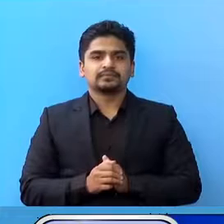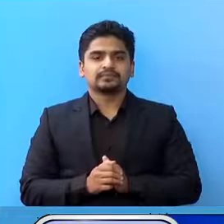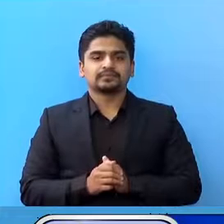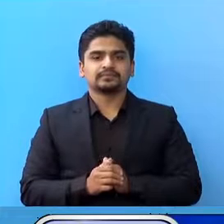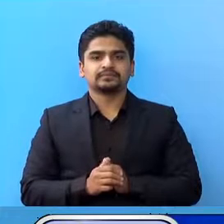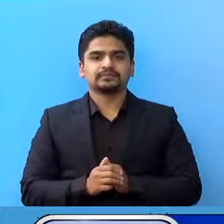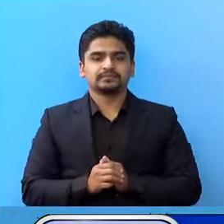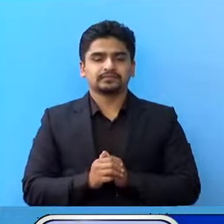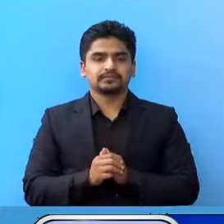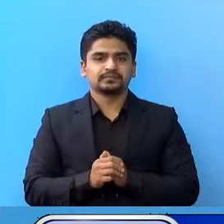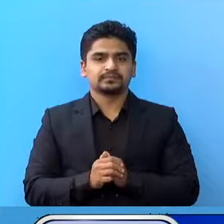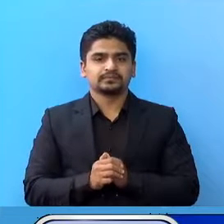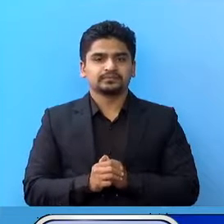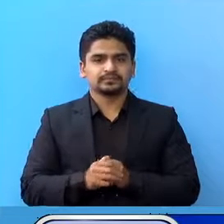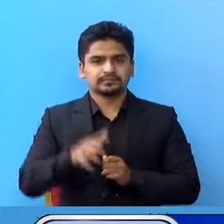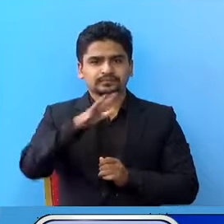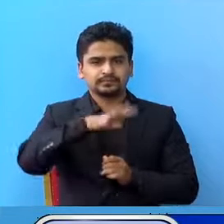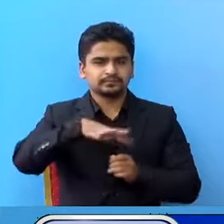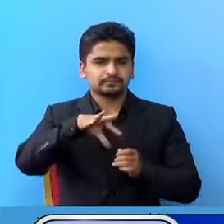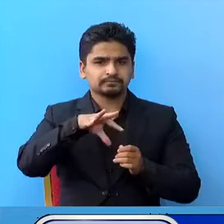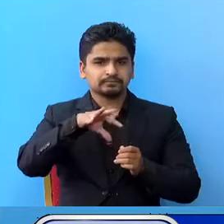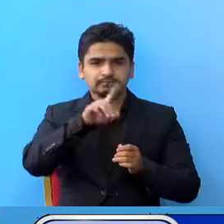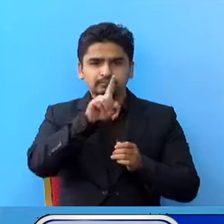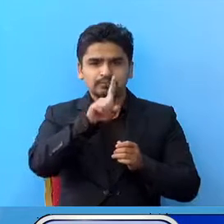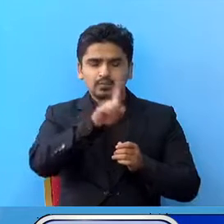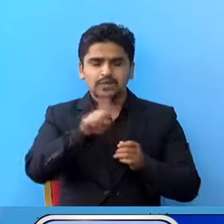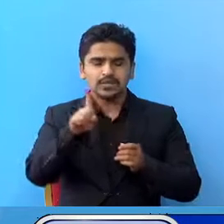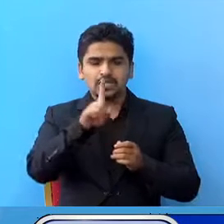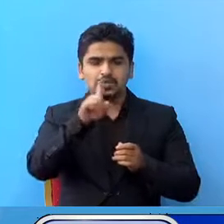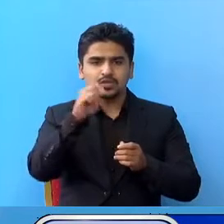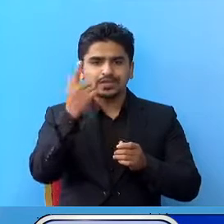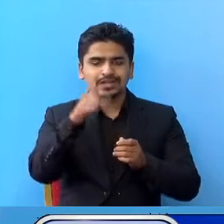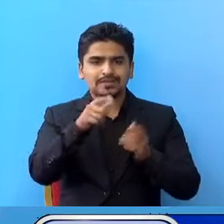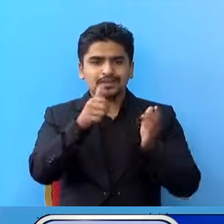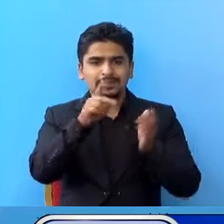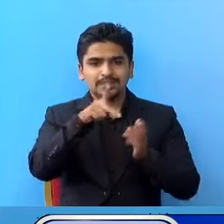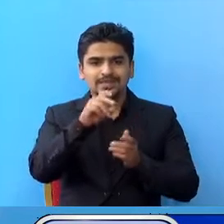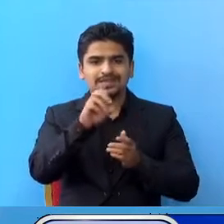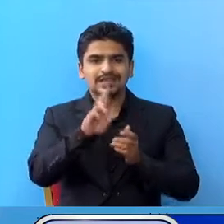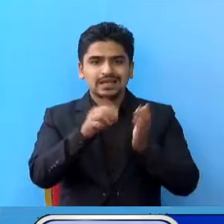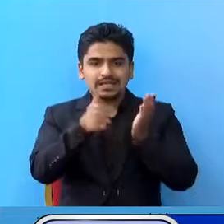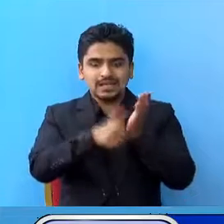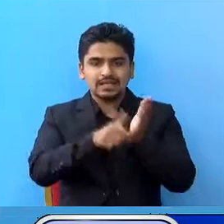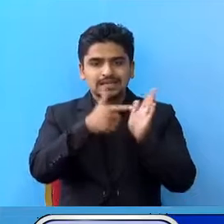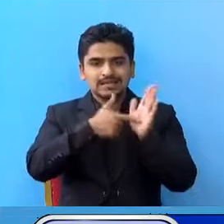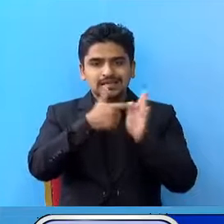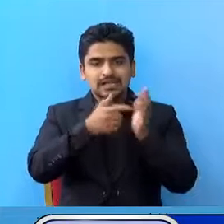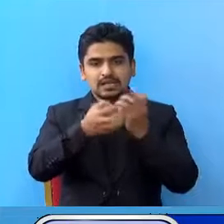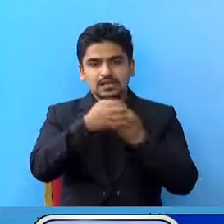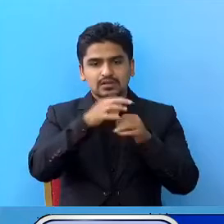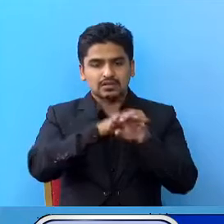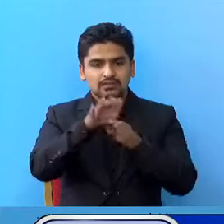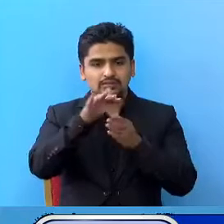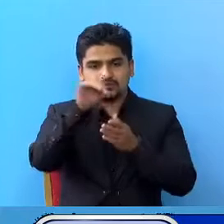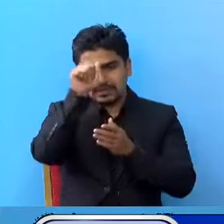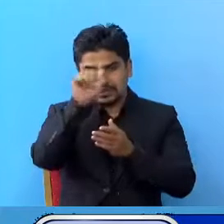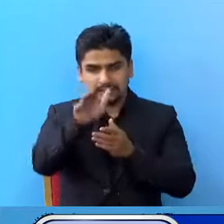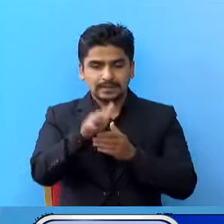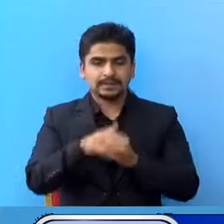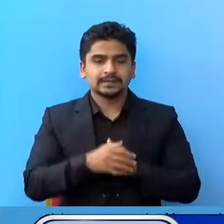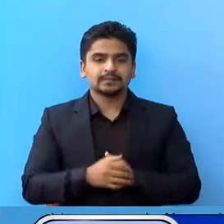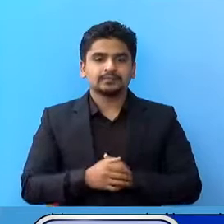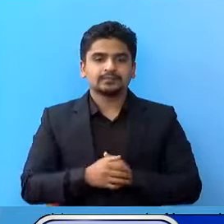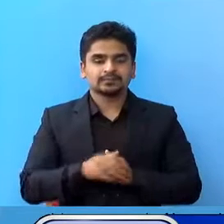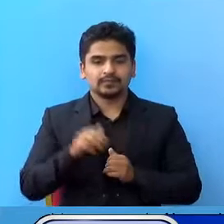प्रतिक 10 लाख मां PCR टेस्ट ने साक कंटीजर को रेकर्ड मां बनना चांचो,